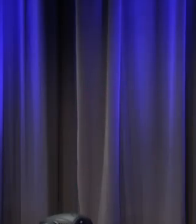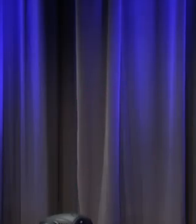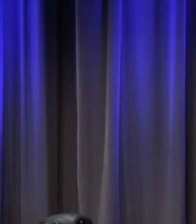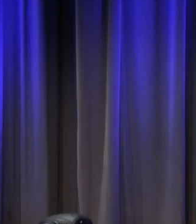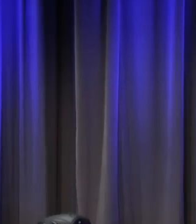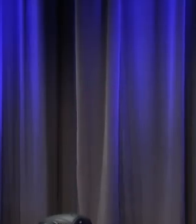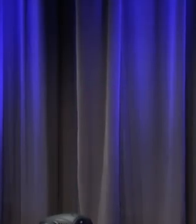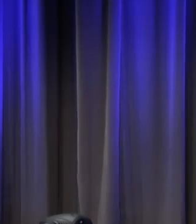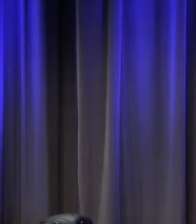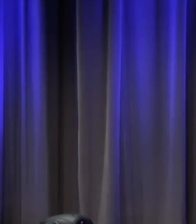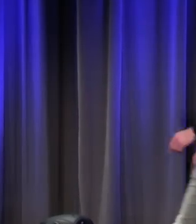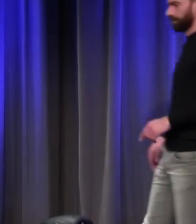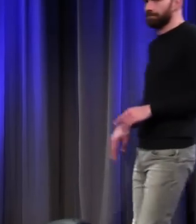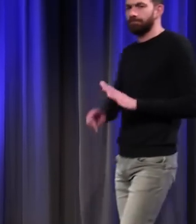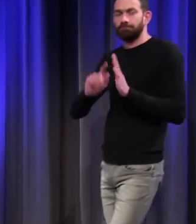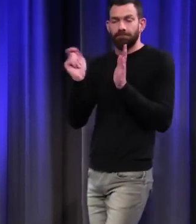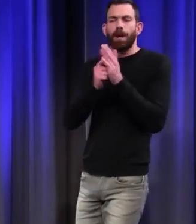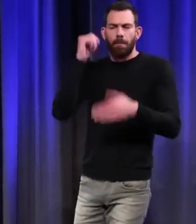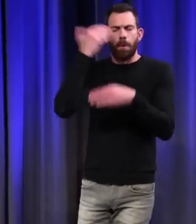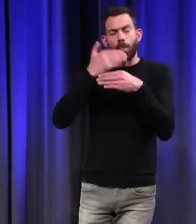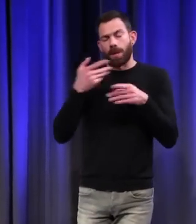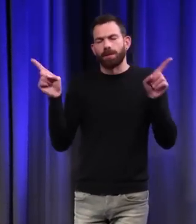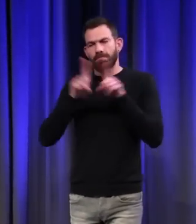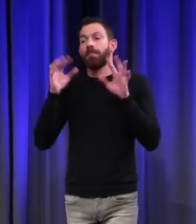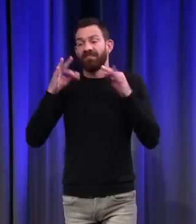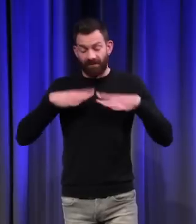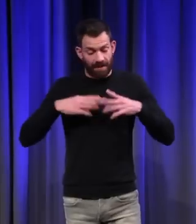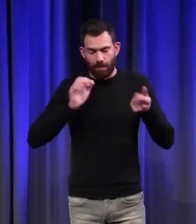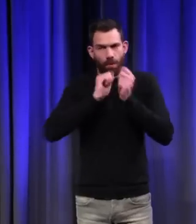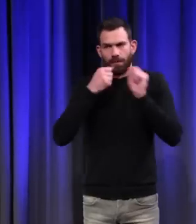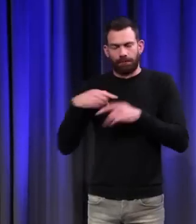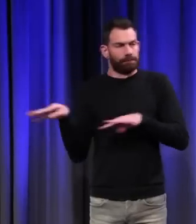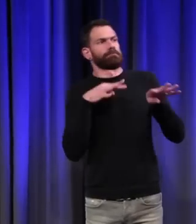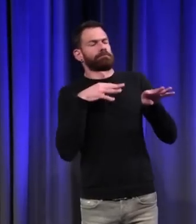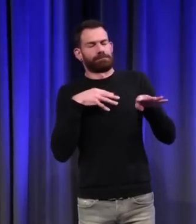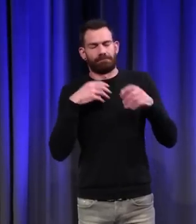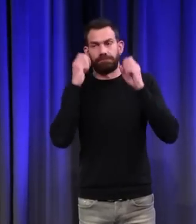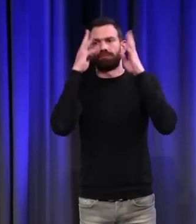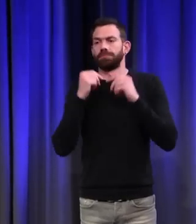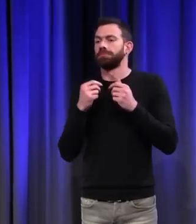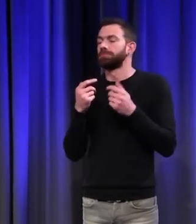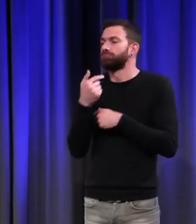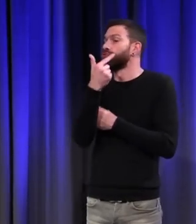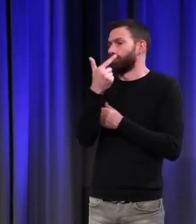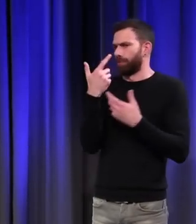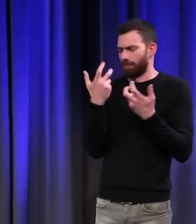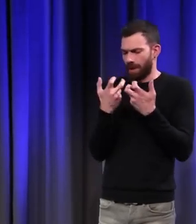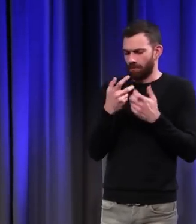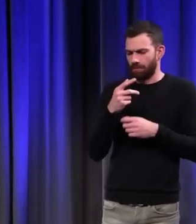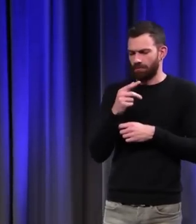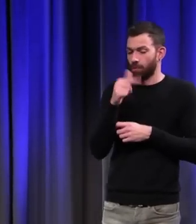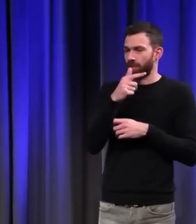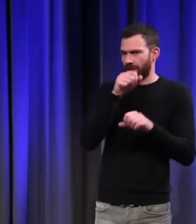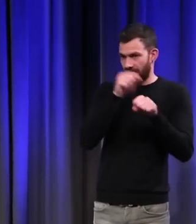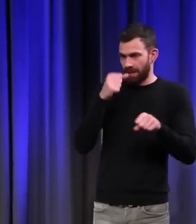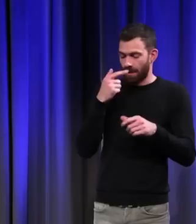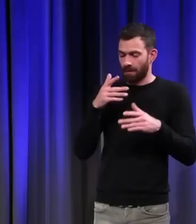devant les changements vestimentaires. Deux, surtout, au début du 12e siècle, pour le vêtement masculin, on